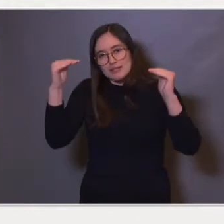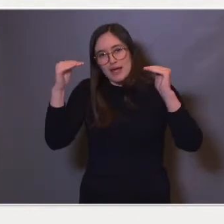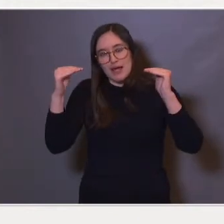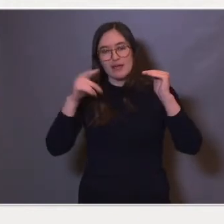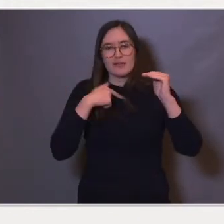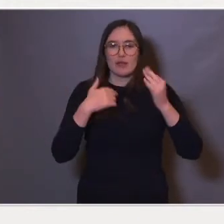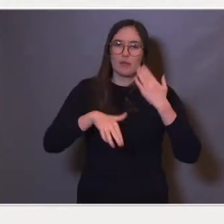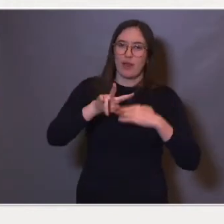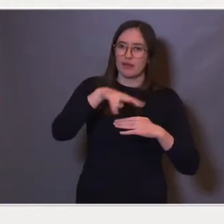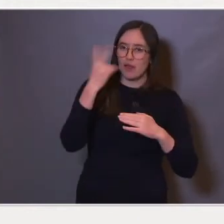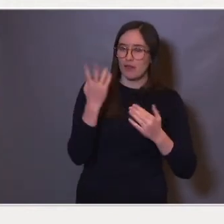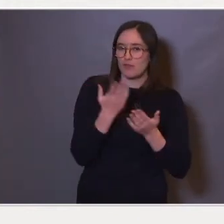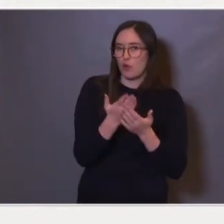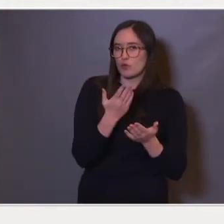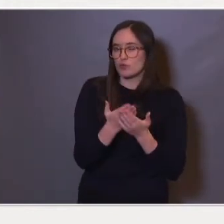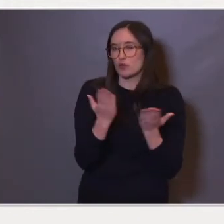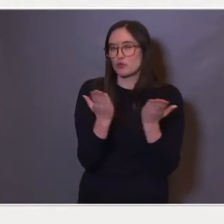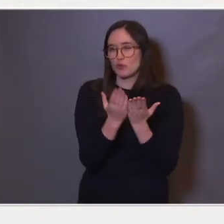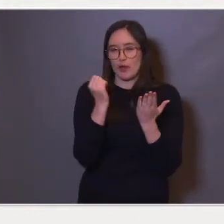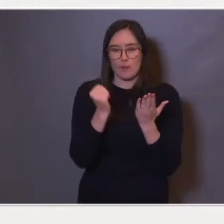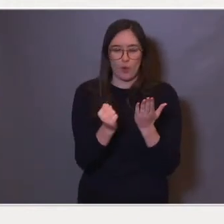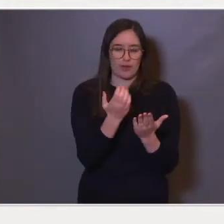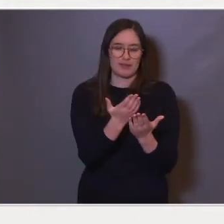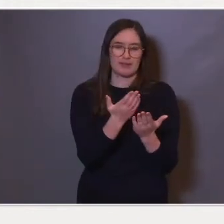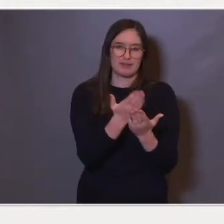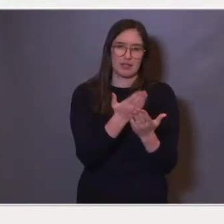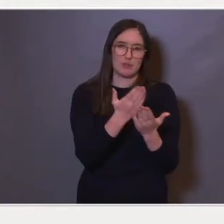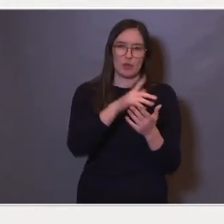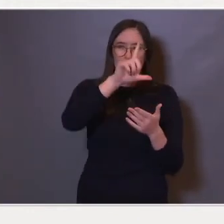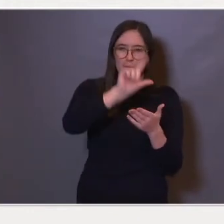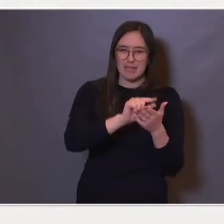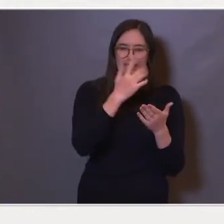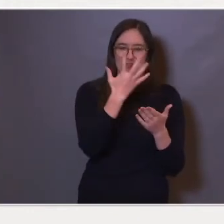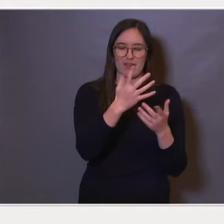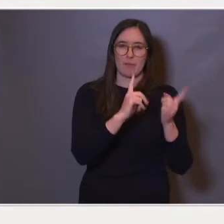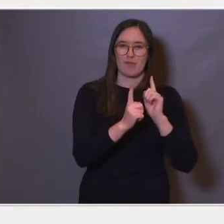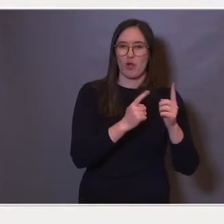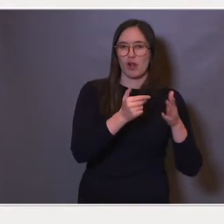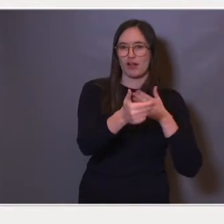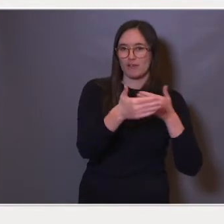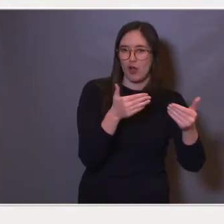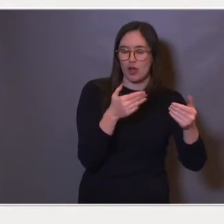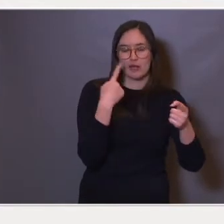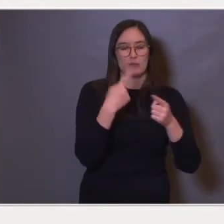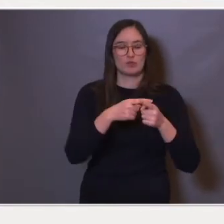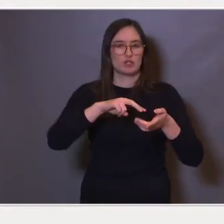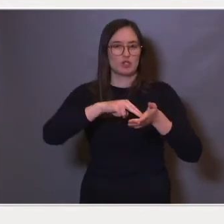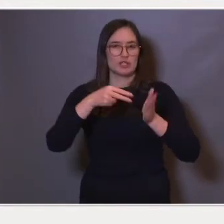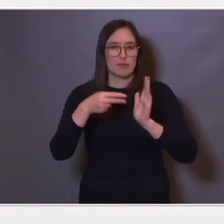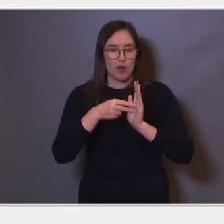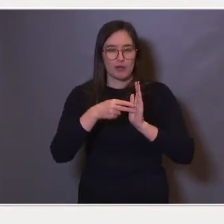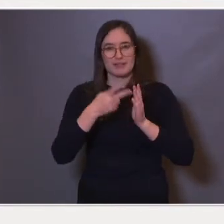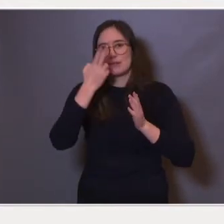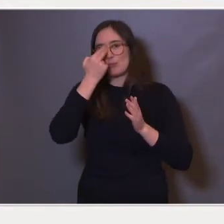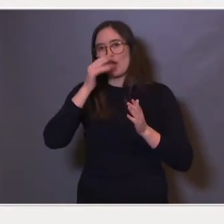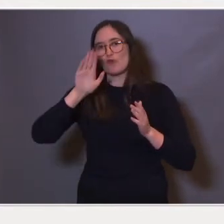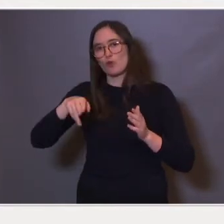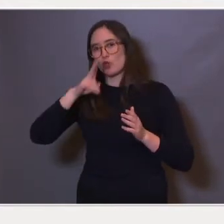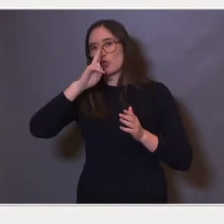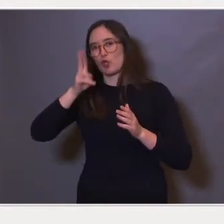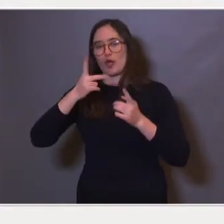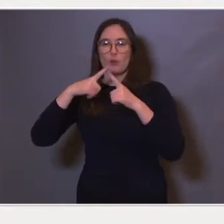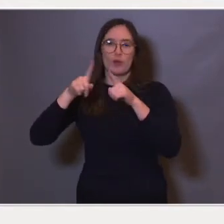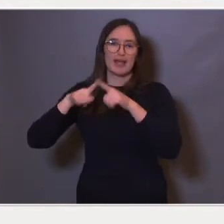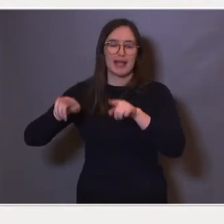blant annet foreslått at skole må tilby minst fem valgfag, og systematisk prøve ut ulike modeller for å øke